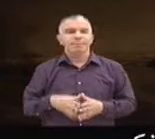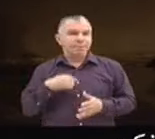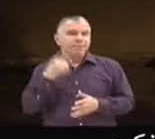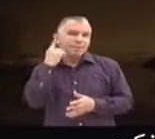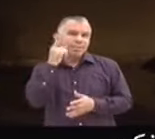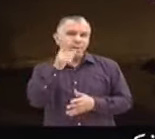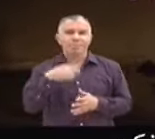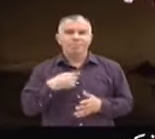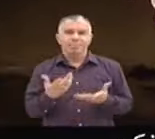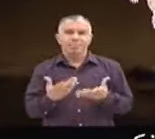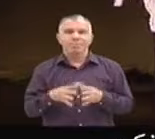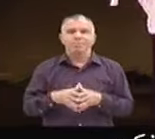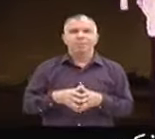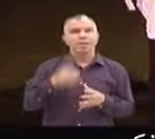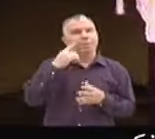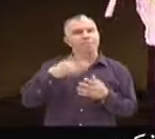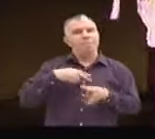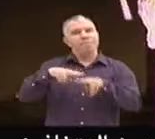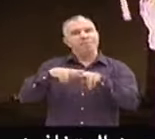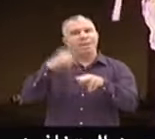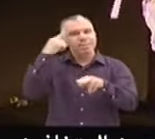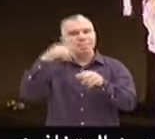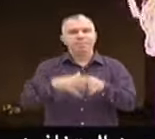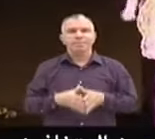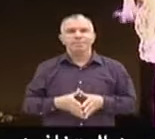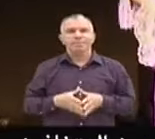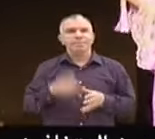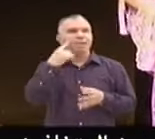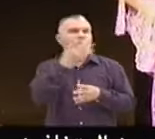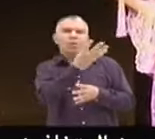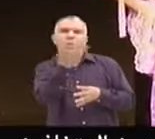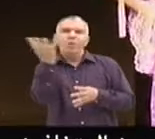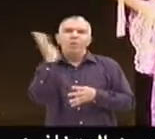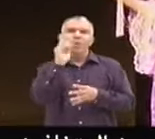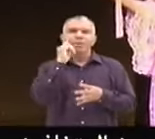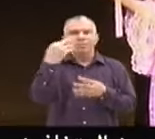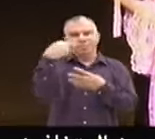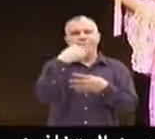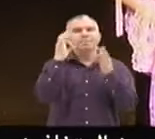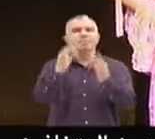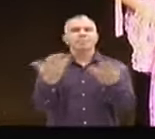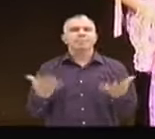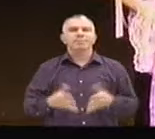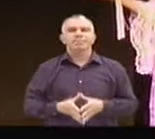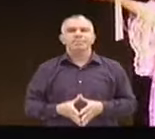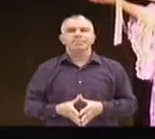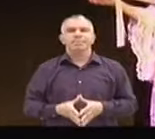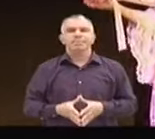À vous écouter, bientôt avec votre largesse d'esprit, nous donnerons l'indépendance à tous ces sous-développés d'Occidentaux.